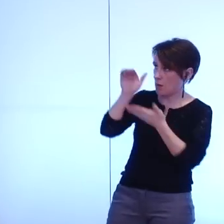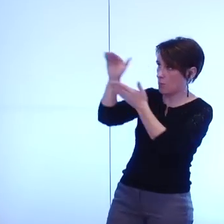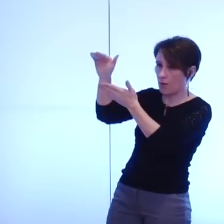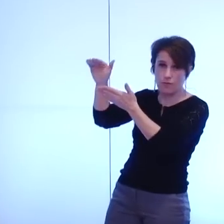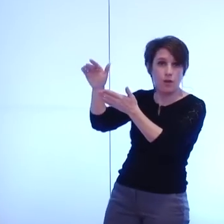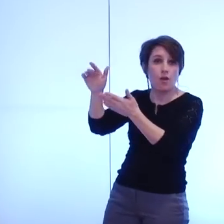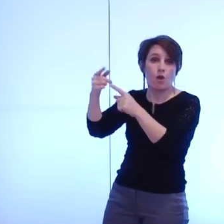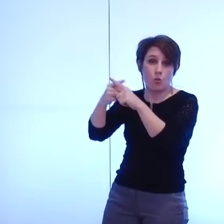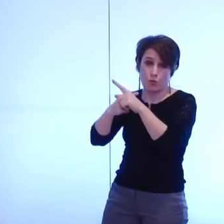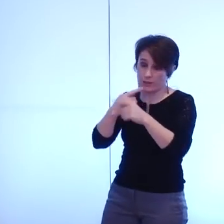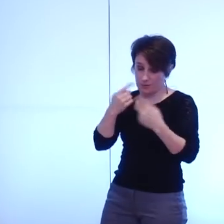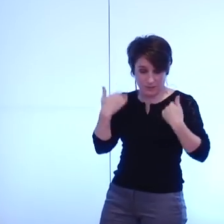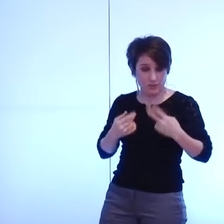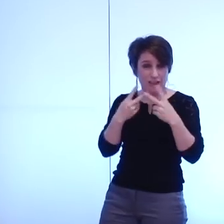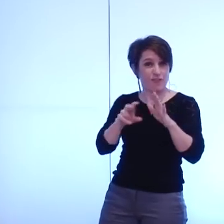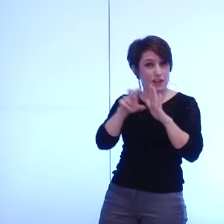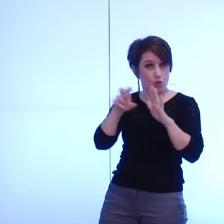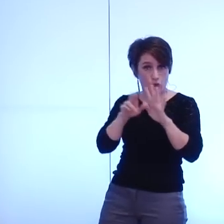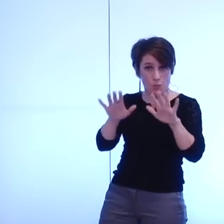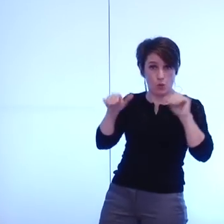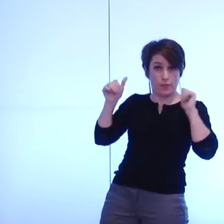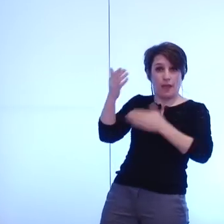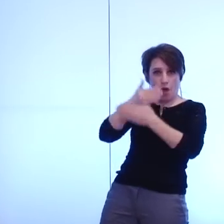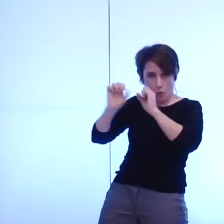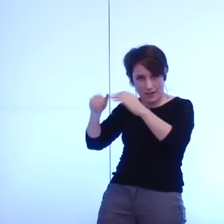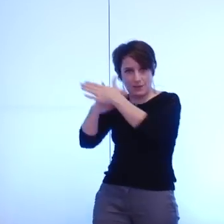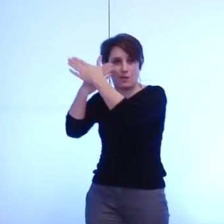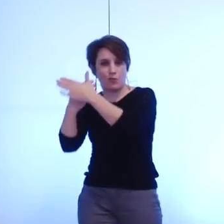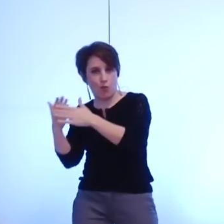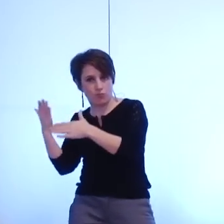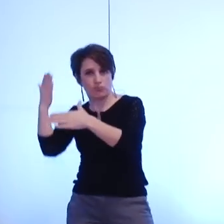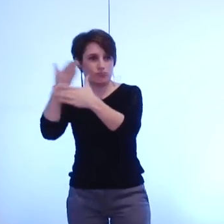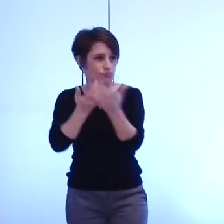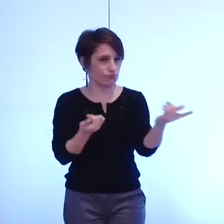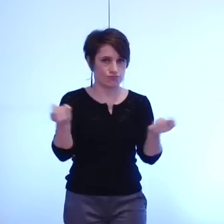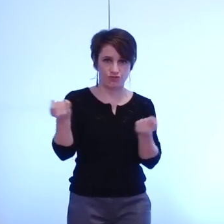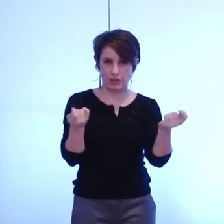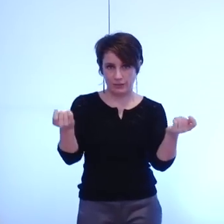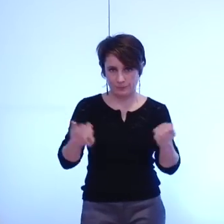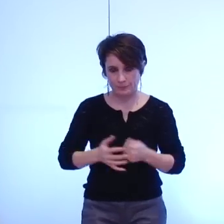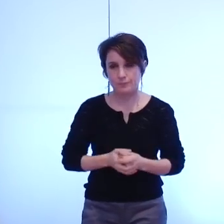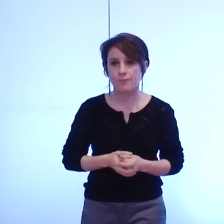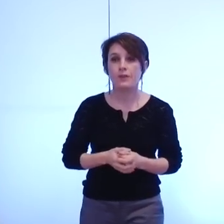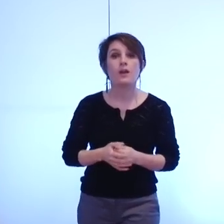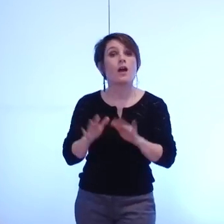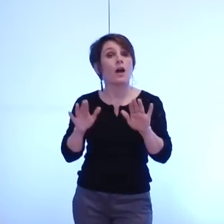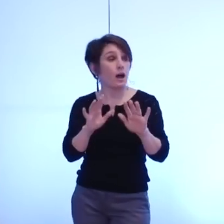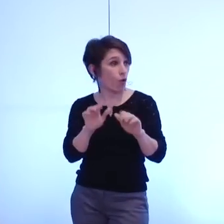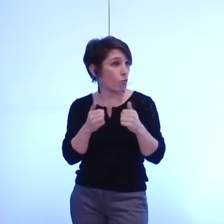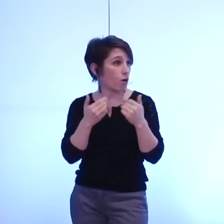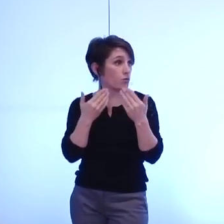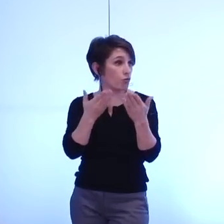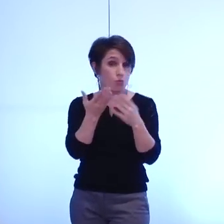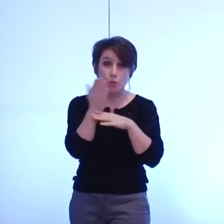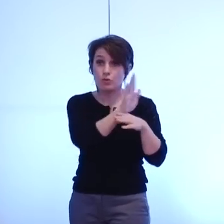substitution de la métropole je me permets par la même occasion de présenter peut-être directement l'amendement qui vous est proposé